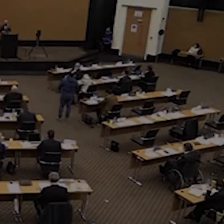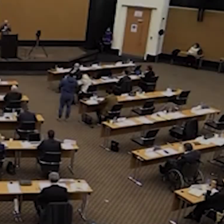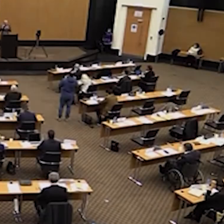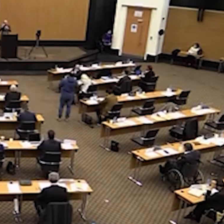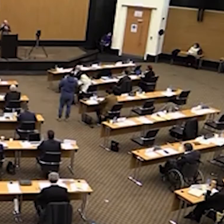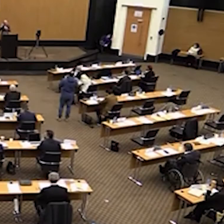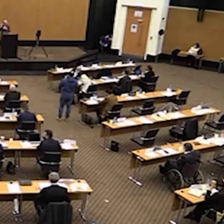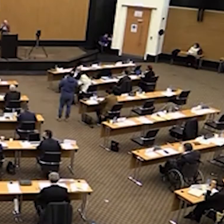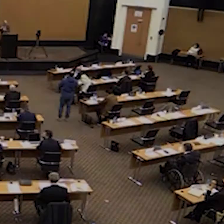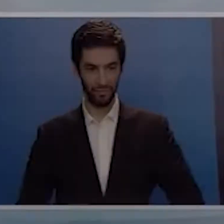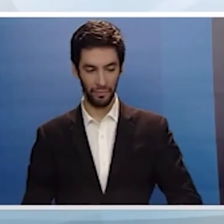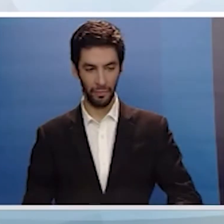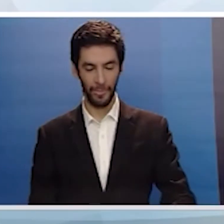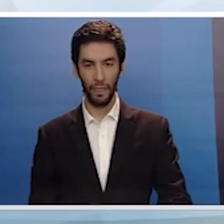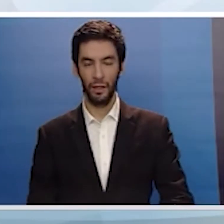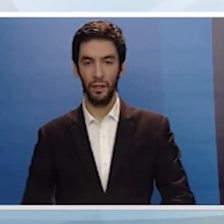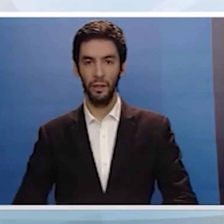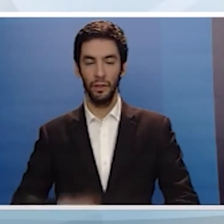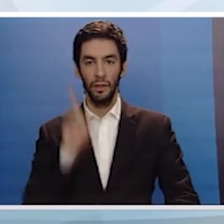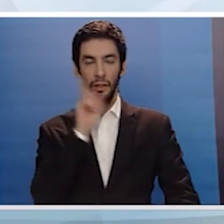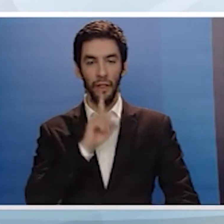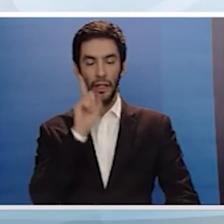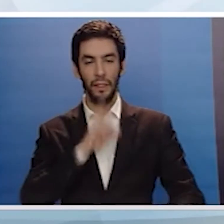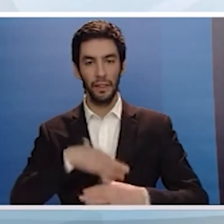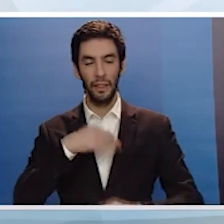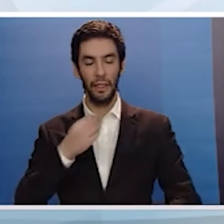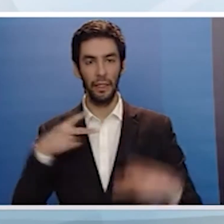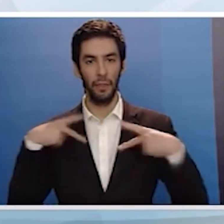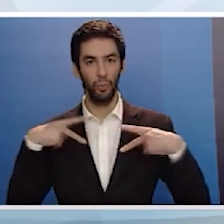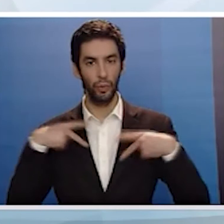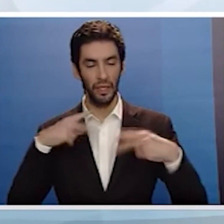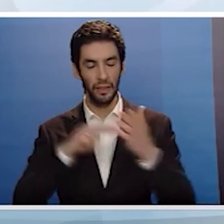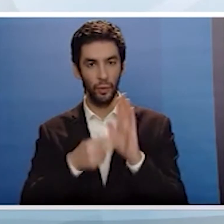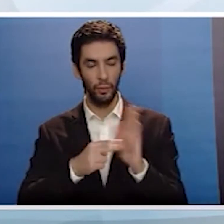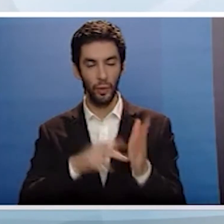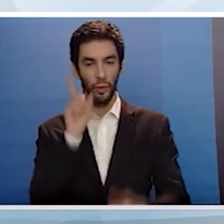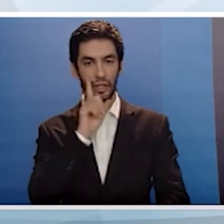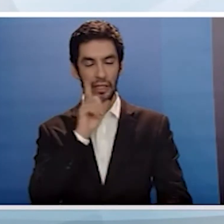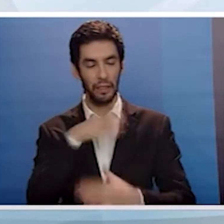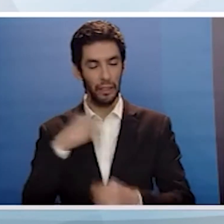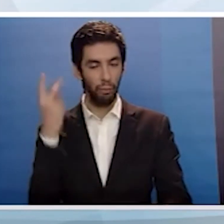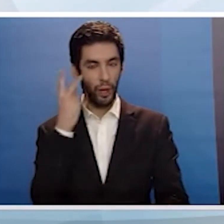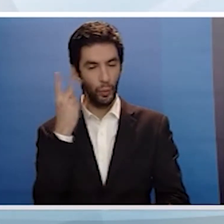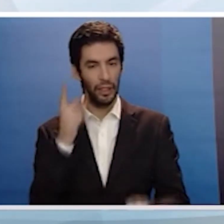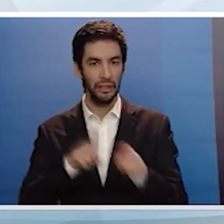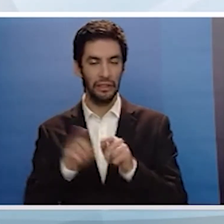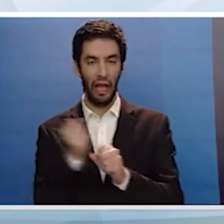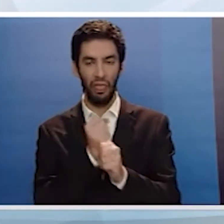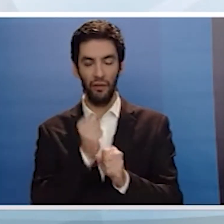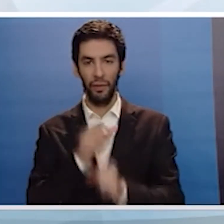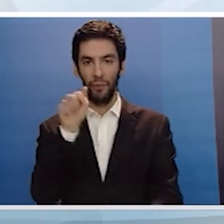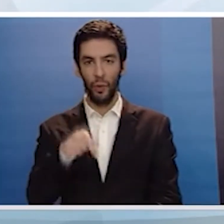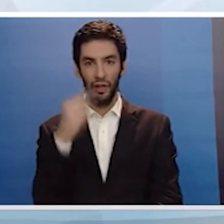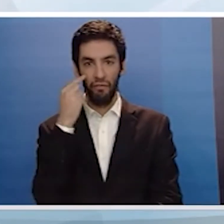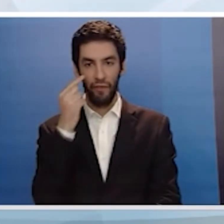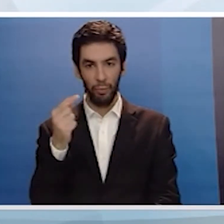Κύριε Πρόεδρε, κυρίες και κύριοι Υπουργοί, κυρίες και κύριοι συνάδελφοι. Η συζήτηση του κρατικού προϋπολογισμού για το